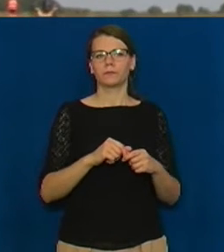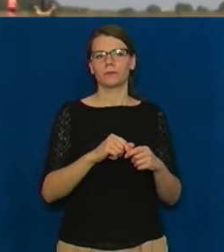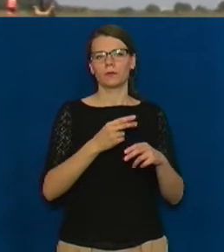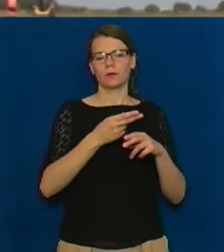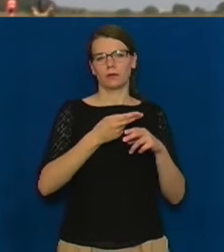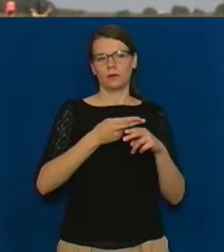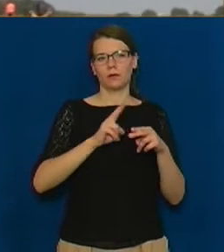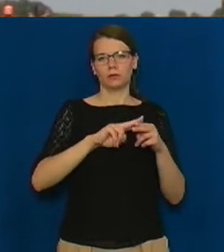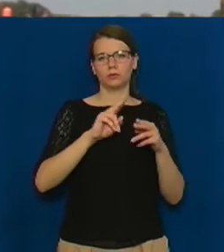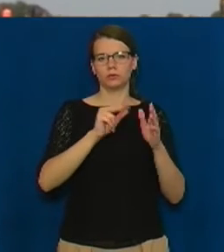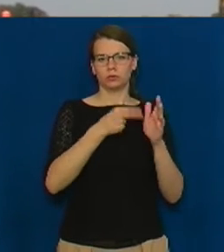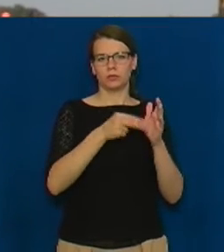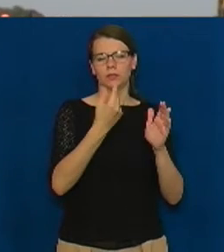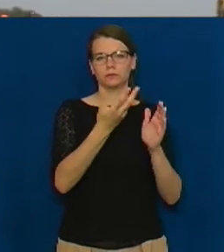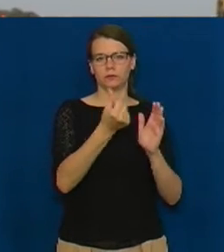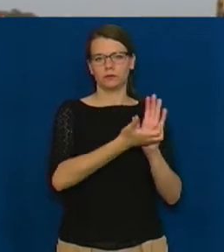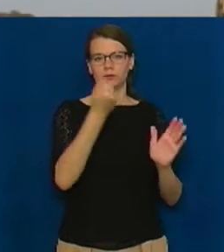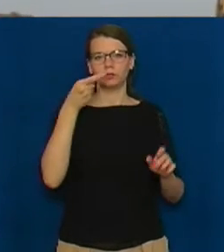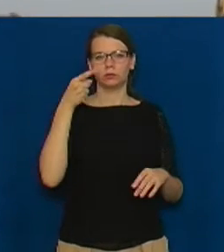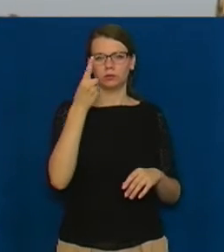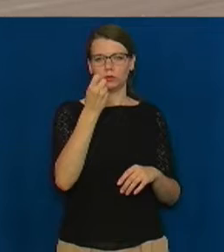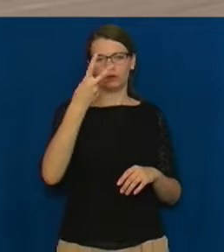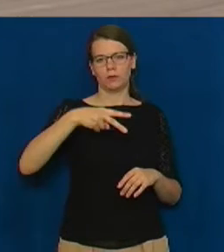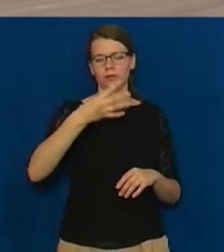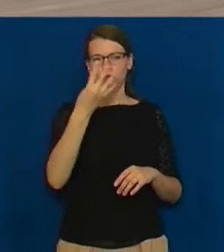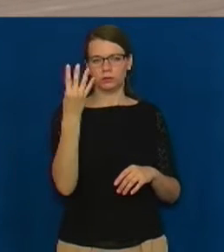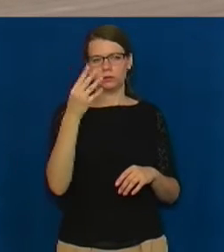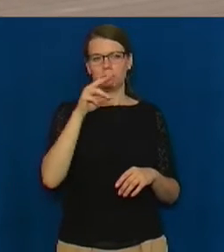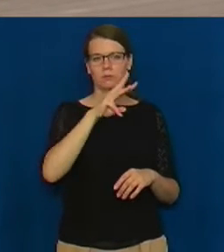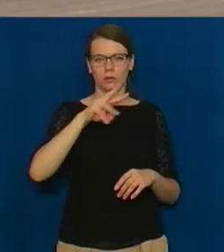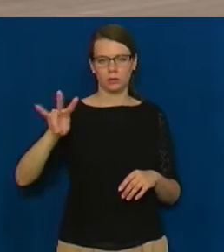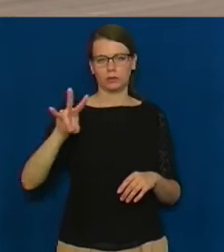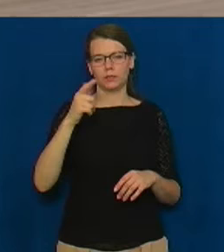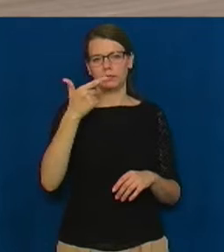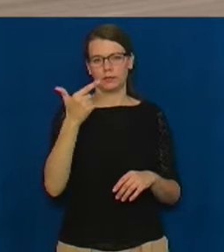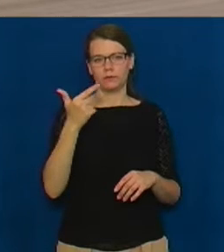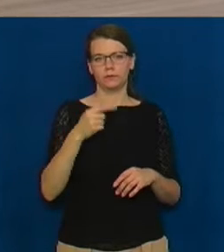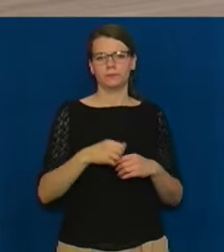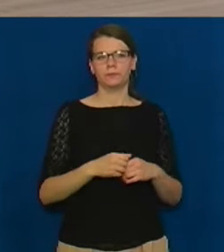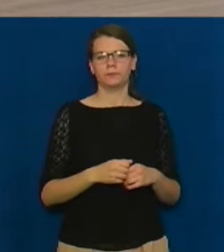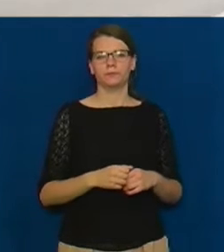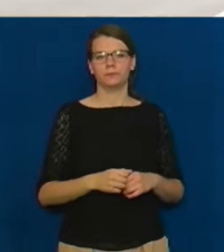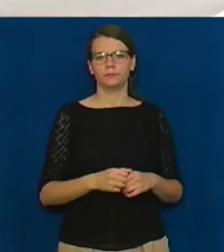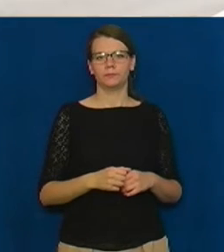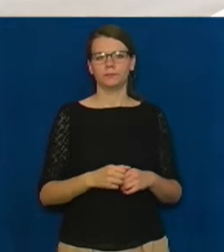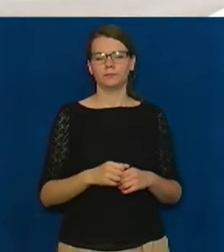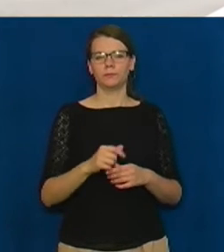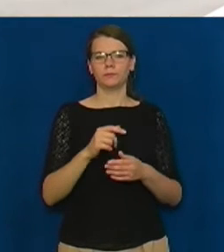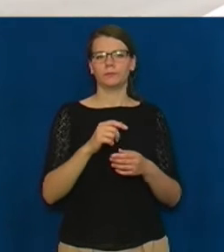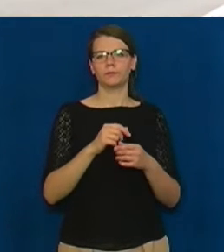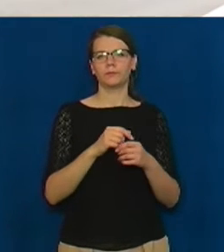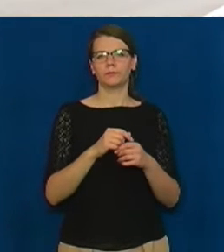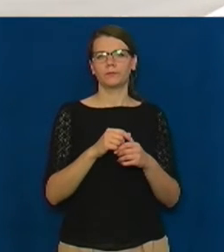скерували 124 мільйони гривень. Відновлення смуги почали 26 червня. Проект